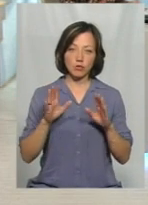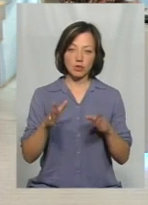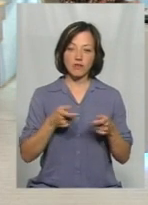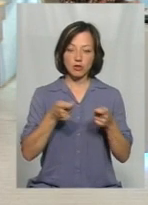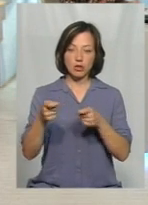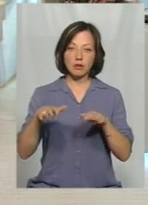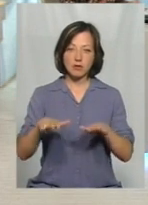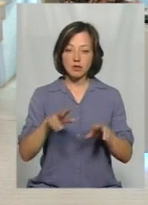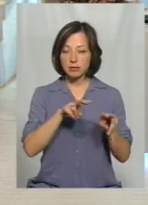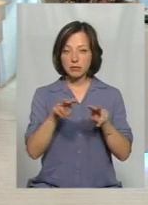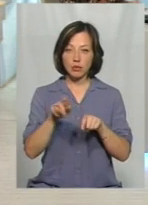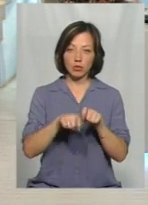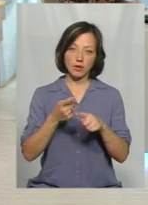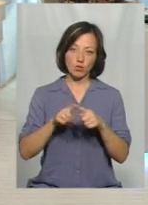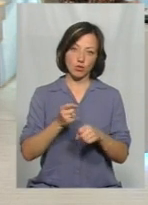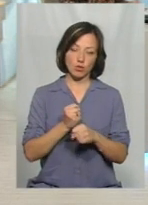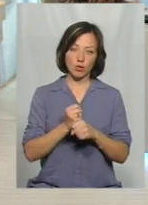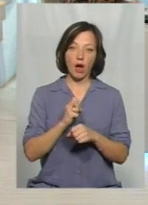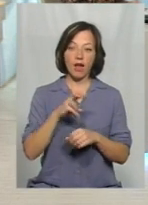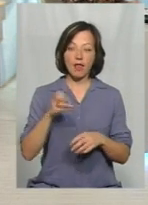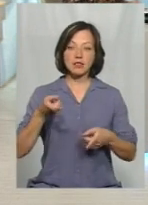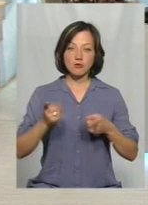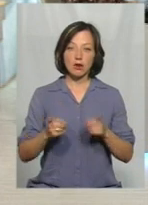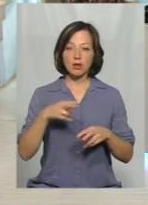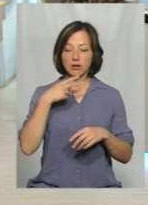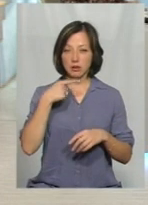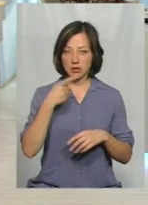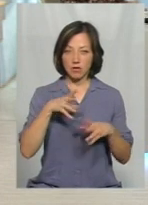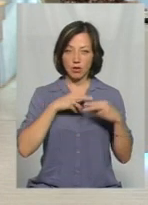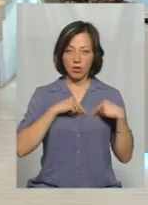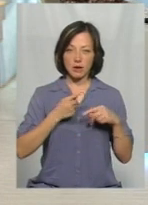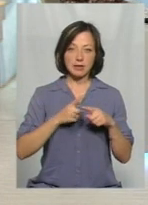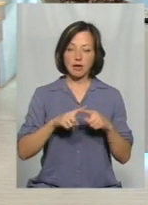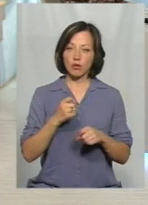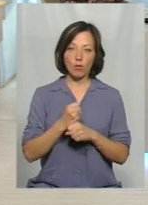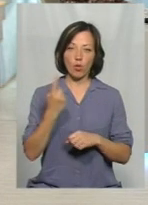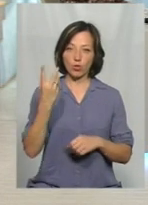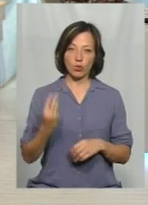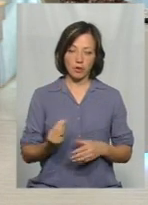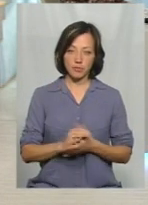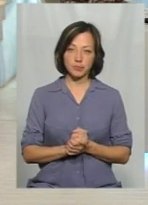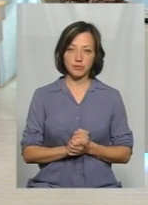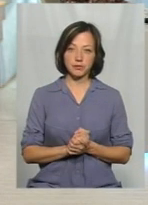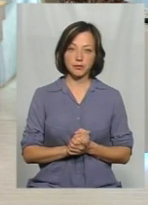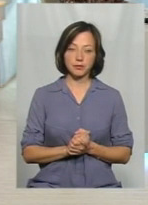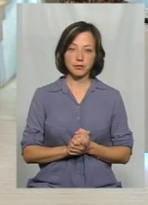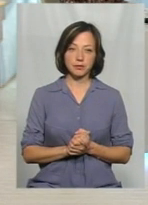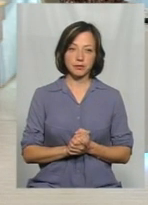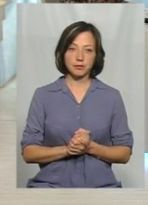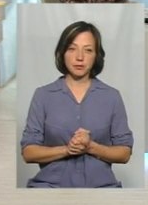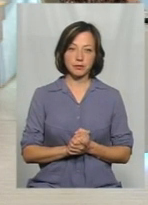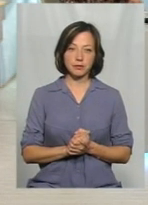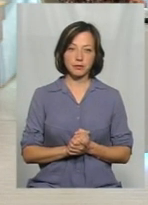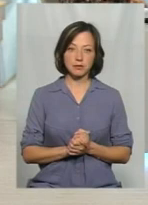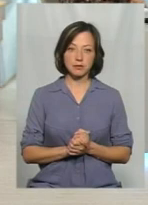місця, ми будемо контролювати цю роботу. Але, звичайно, як зауважував колега, це не робота одного дня. Відповідно. Тим паче,